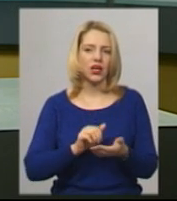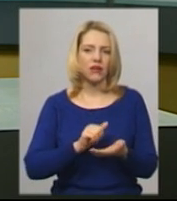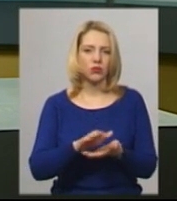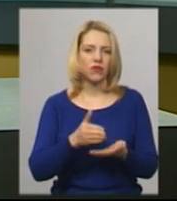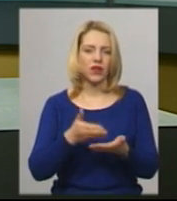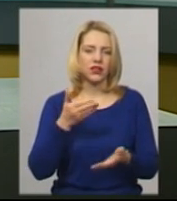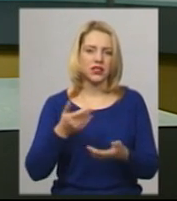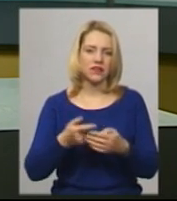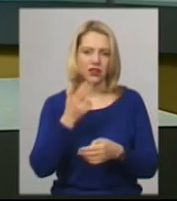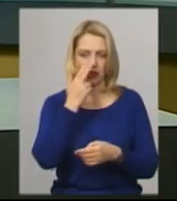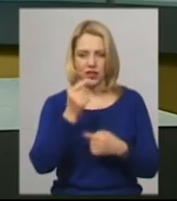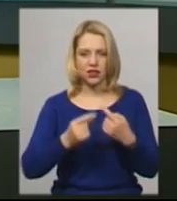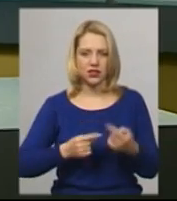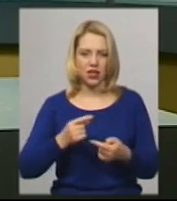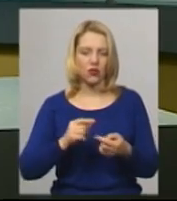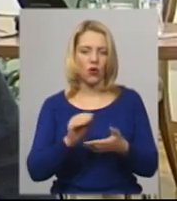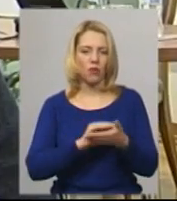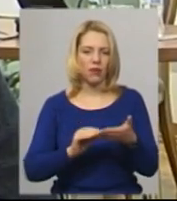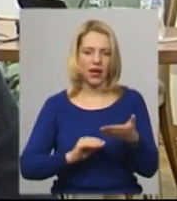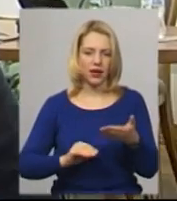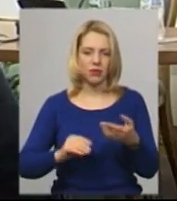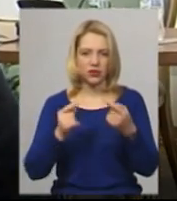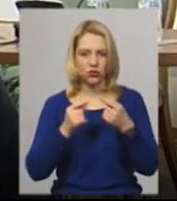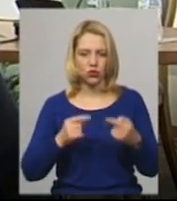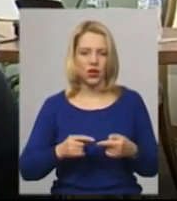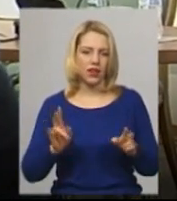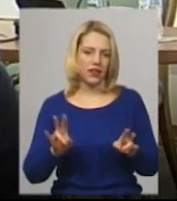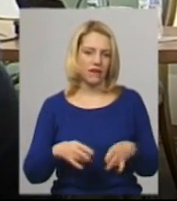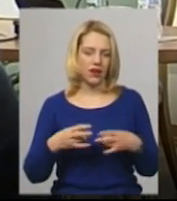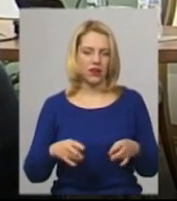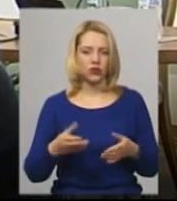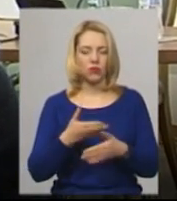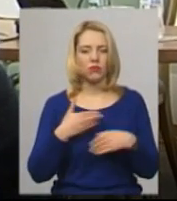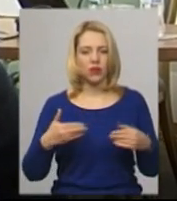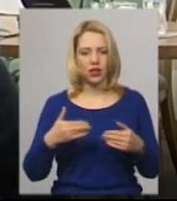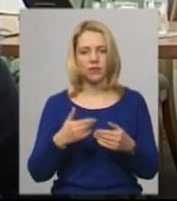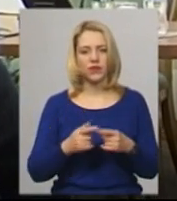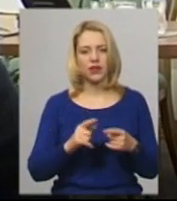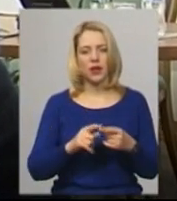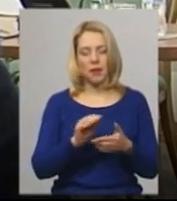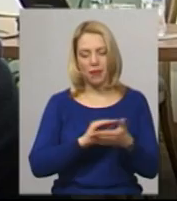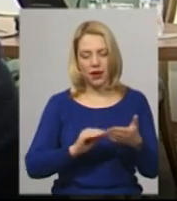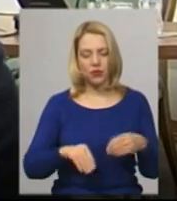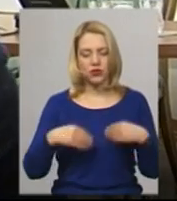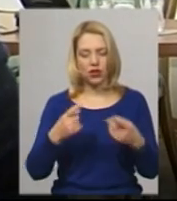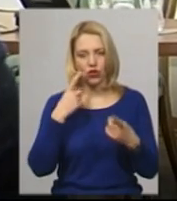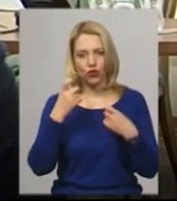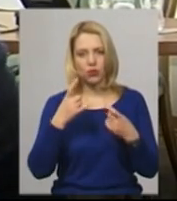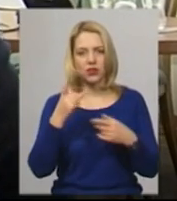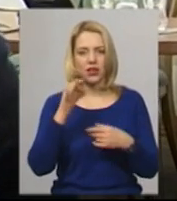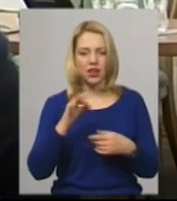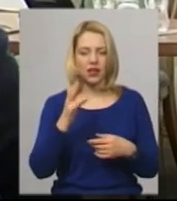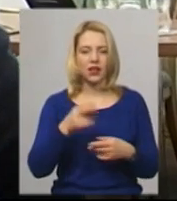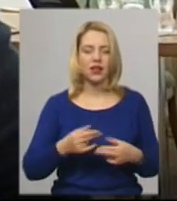традиційного перепису не варто. Перепис дає інформацію для вимірювання, для оцінки багатьох демографічних